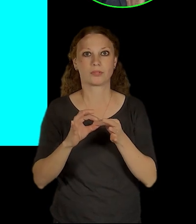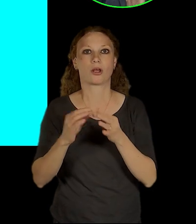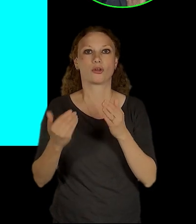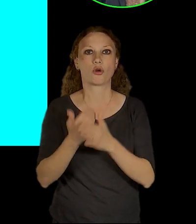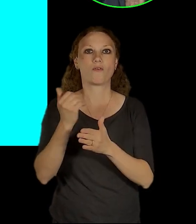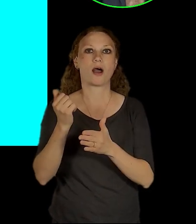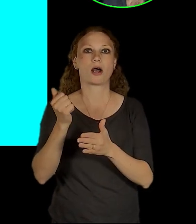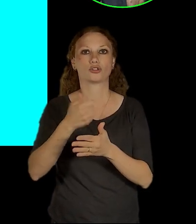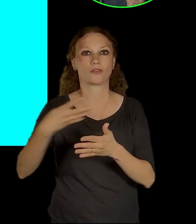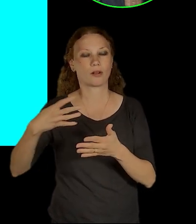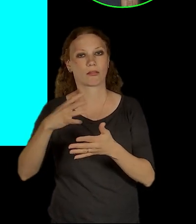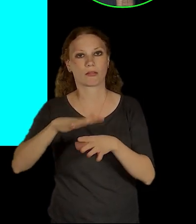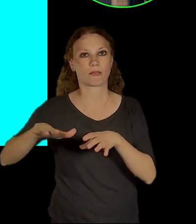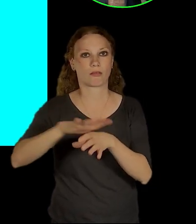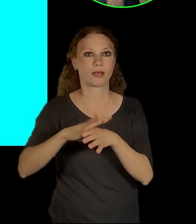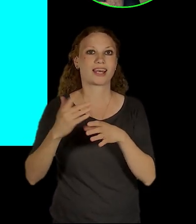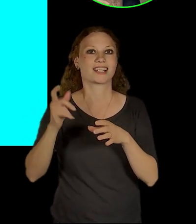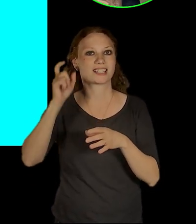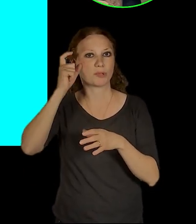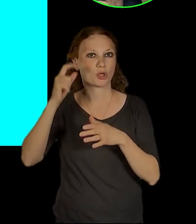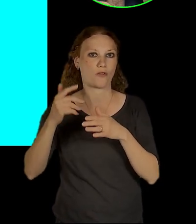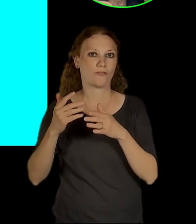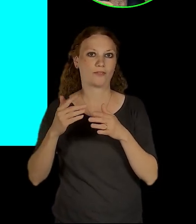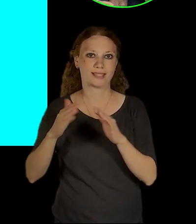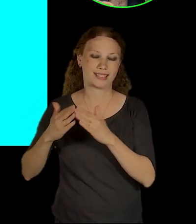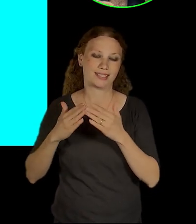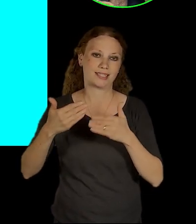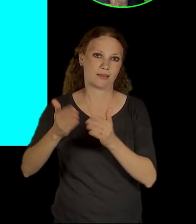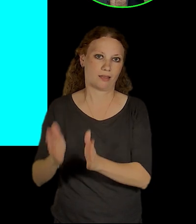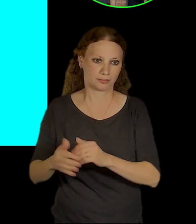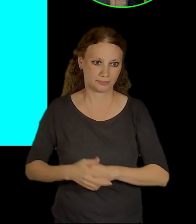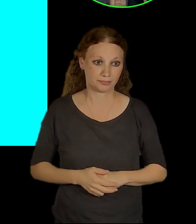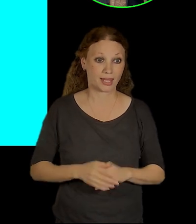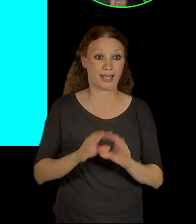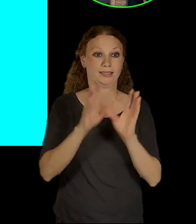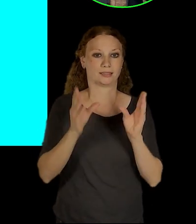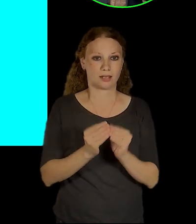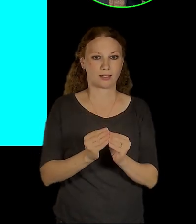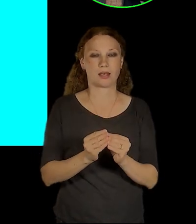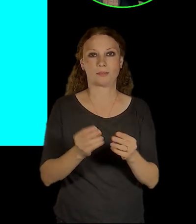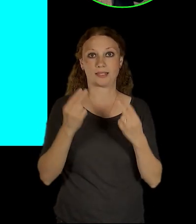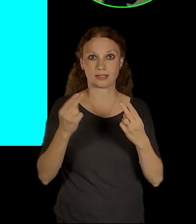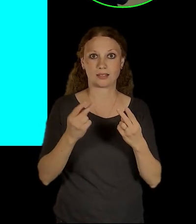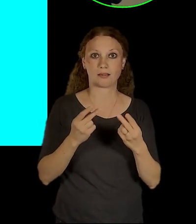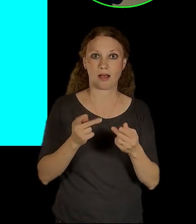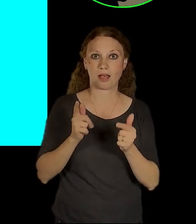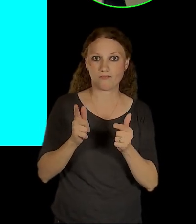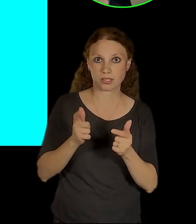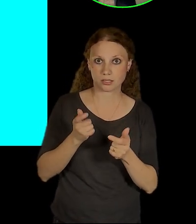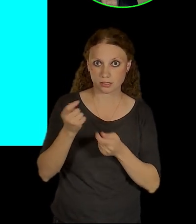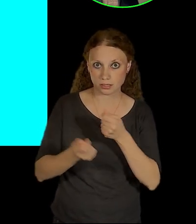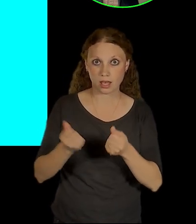tady byla ukázaná. Cena toho terminálu, celkové investiční náklady jsou přes 7 miliard. Je to opravdu drahá